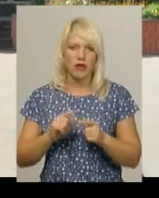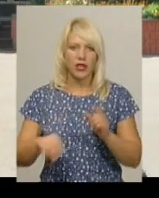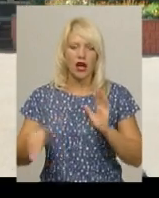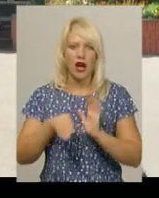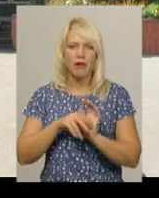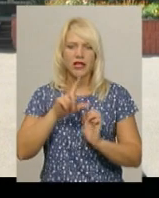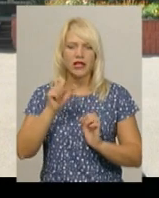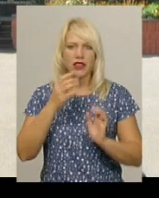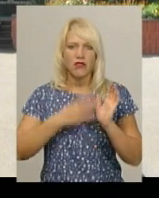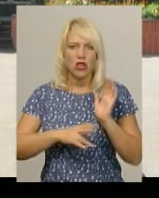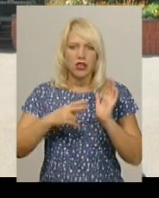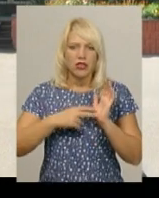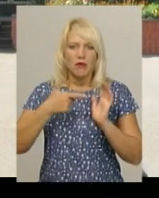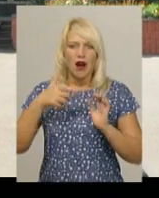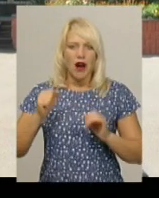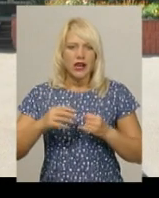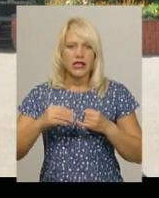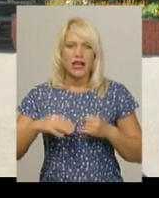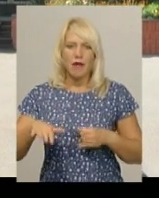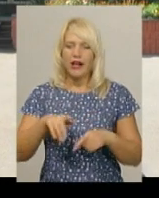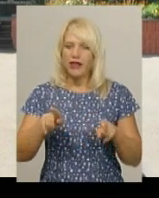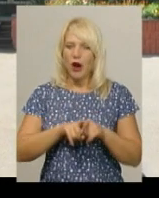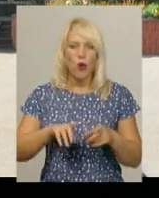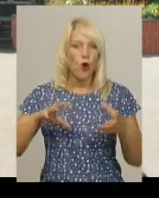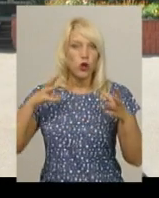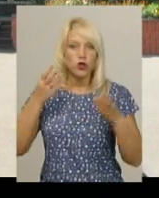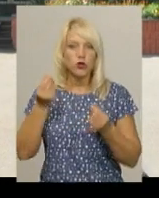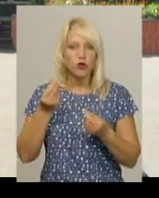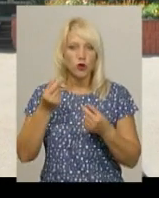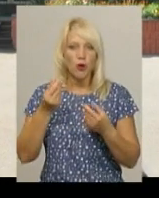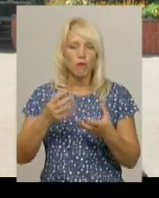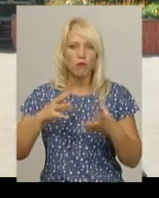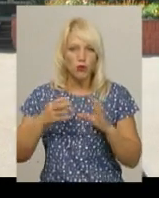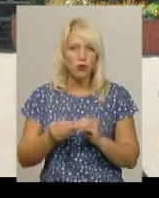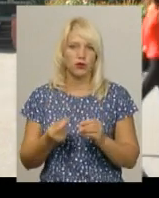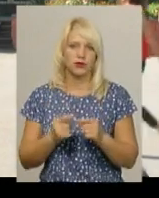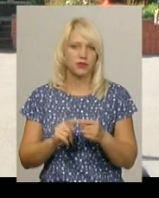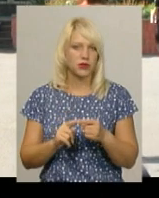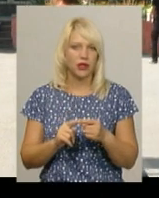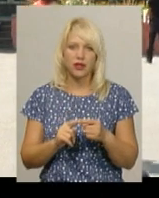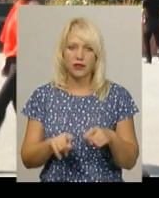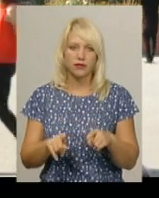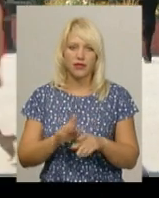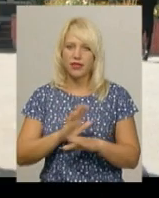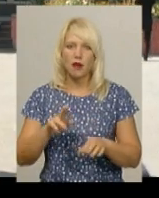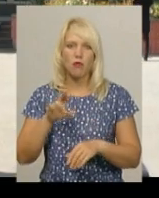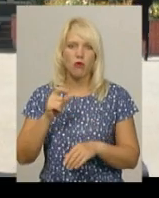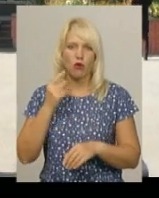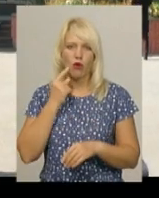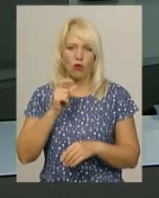землі. Притом таку суму, знаєте, це в крайній мірі не по-людськи.